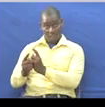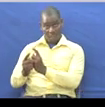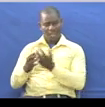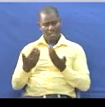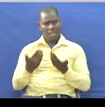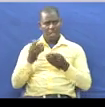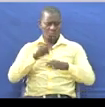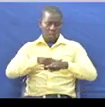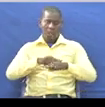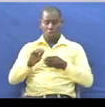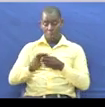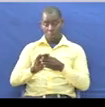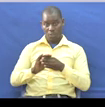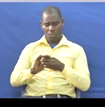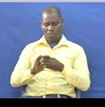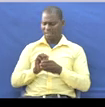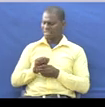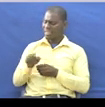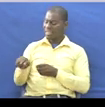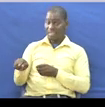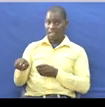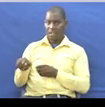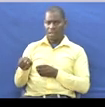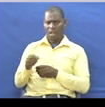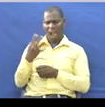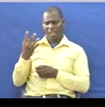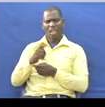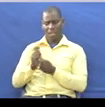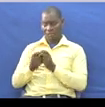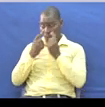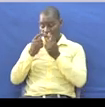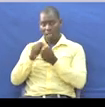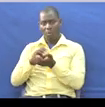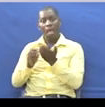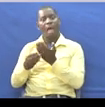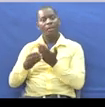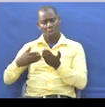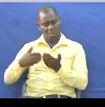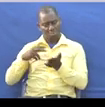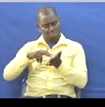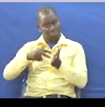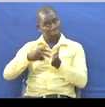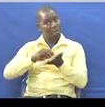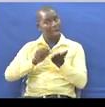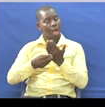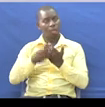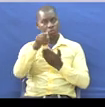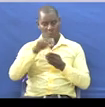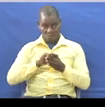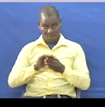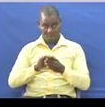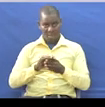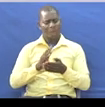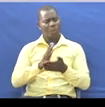kutumia hii Wakati wa kutumia ina za tafsiri Unaangalia kitu gani una tafsiri Utumia mbinu ipi ya tafsiri Kwa